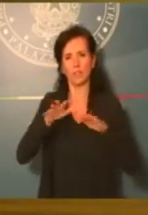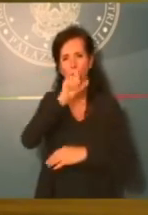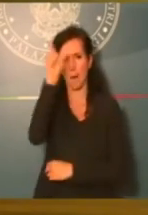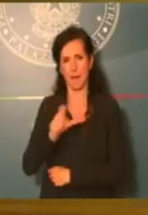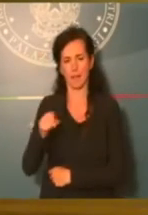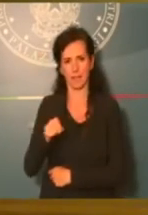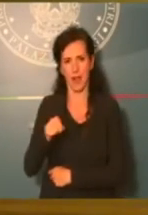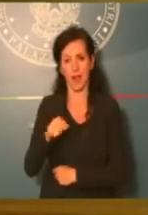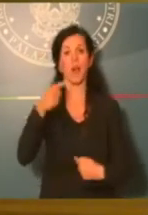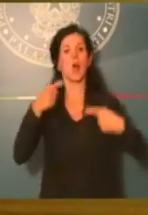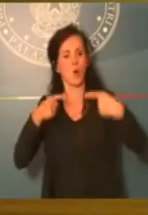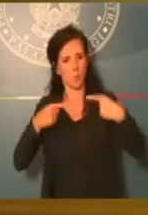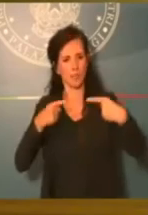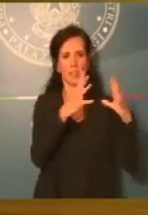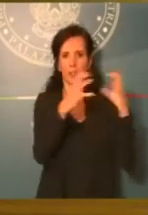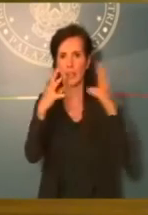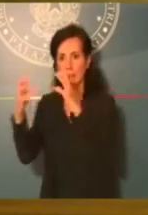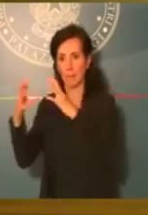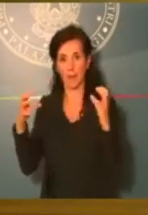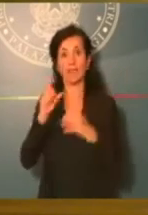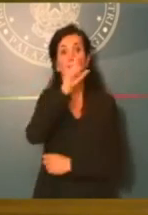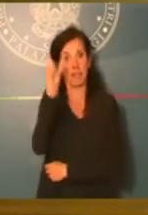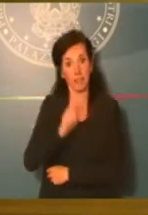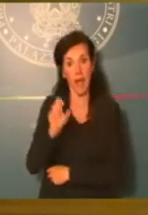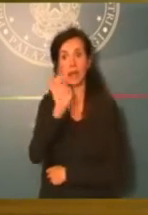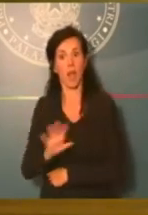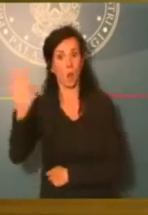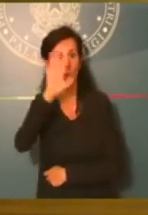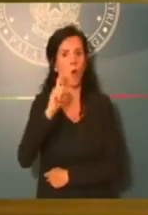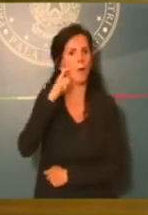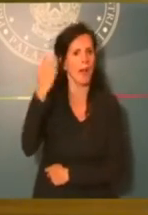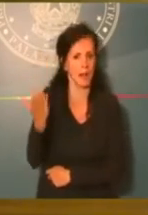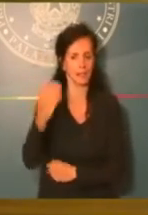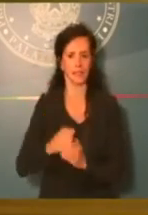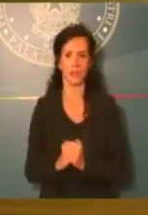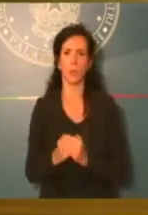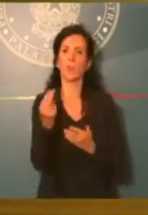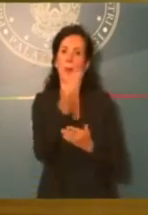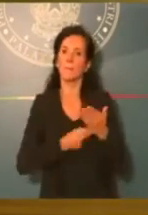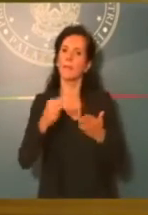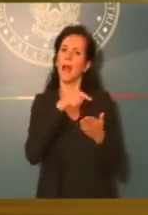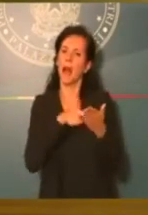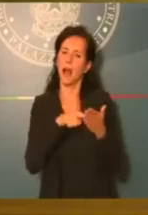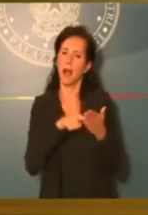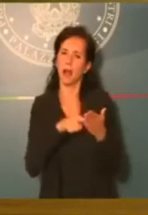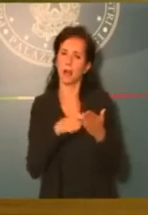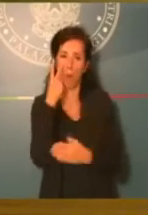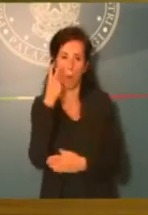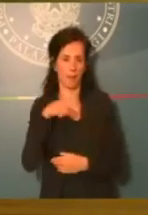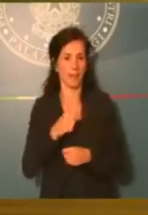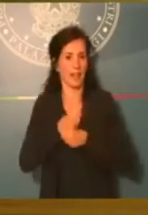più competitive le nostre imprese in Italia, in Europa e all'estero. Il piano prevede ovviamente per le deleghe del MIT